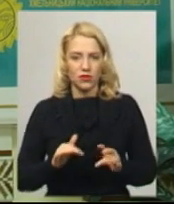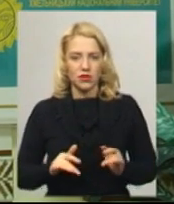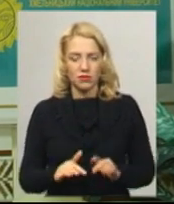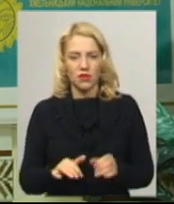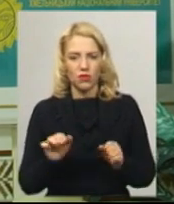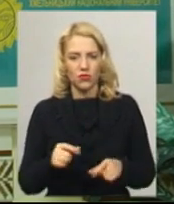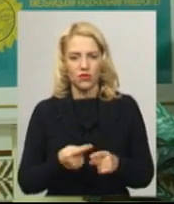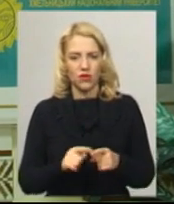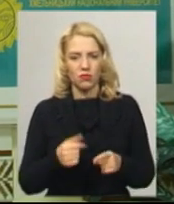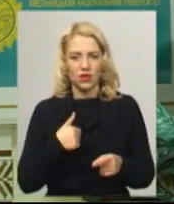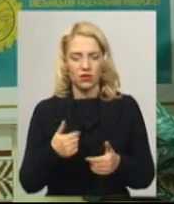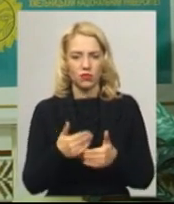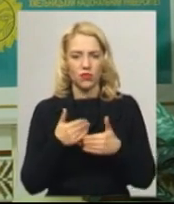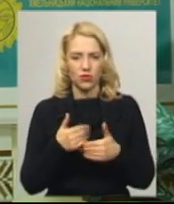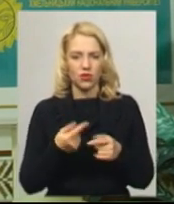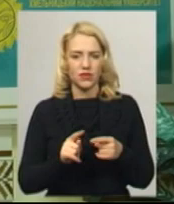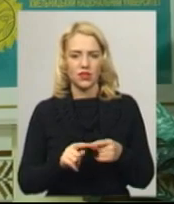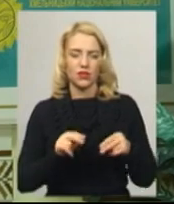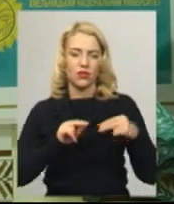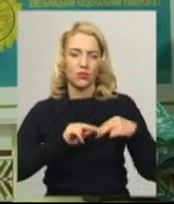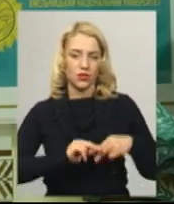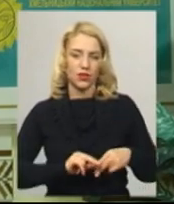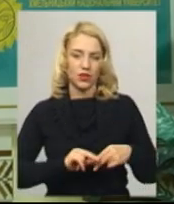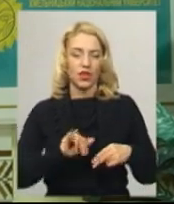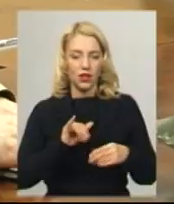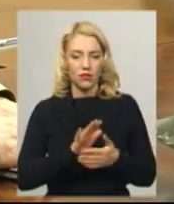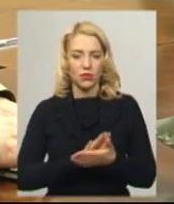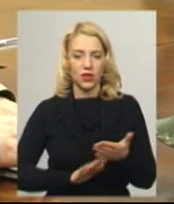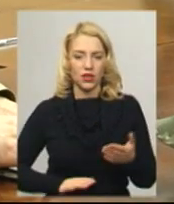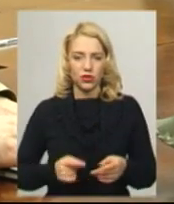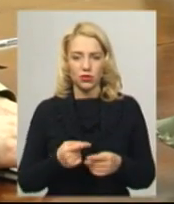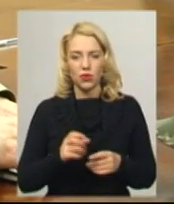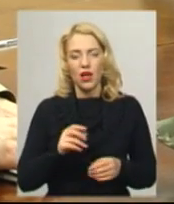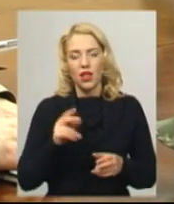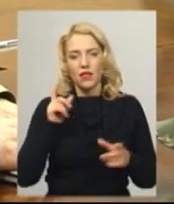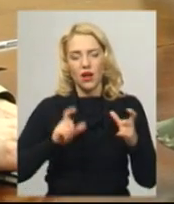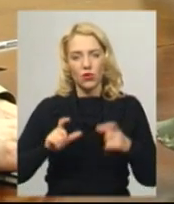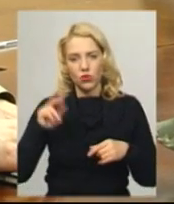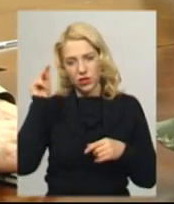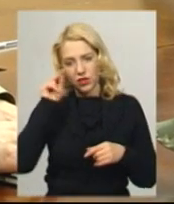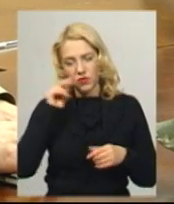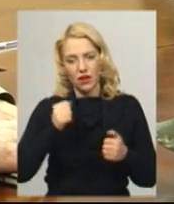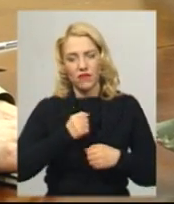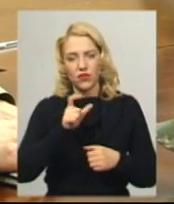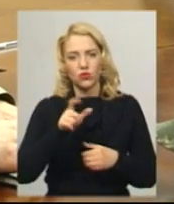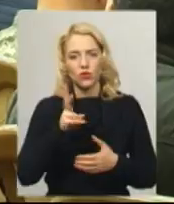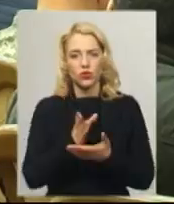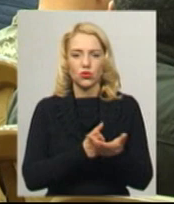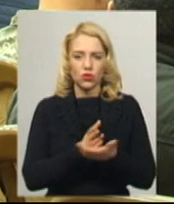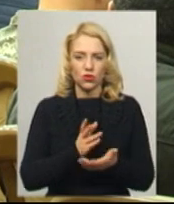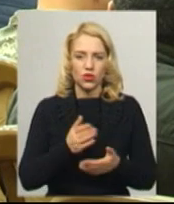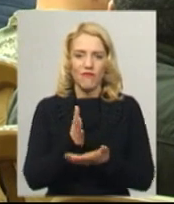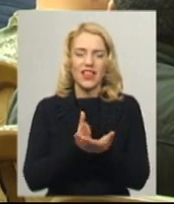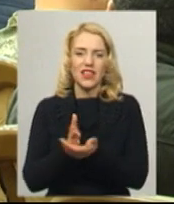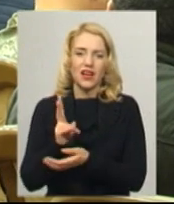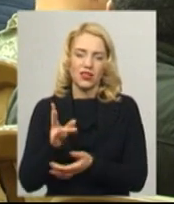можливо, на мені допоможе в цій роботі і в подальшому. На курсах навчаються військові, які служать, ветерани, які звільні з Збройних